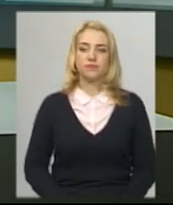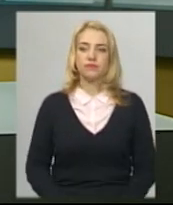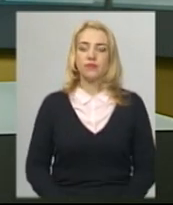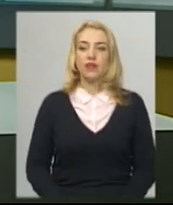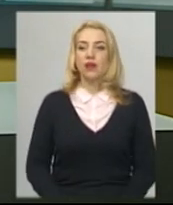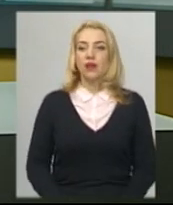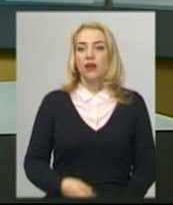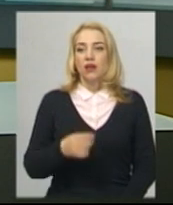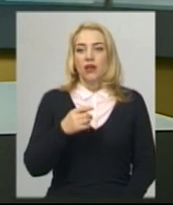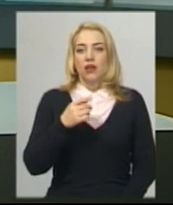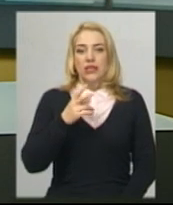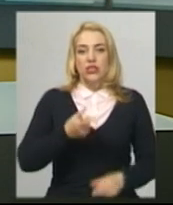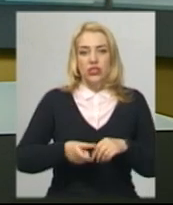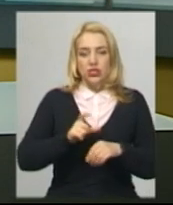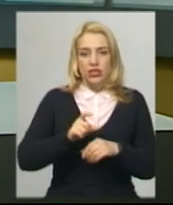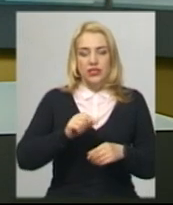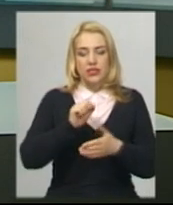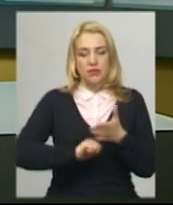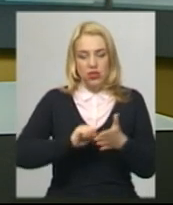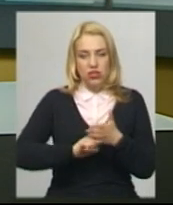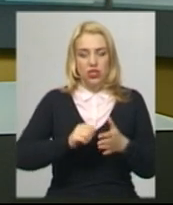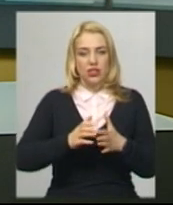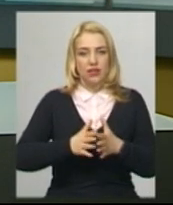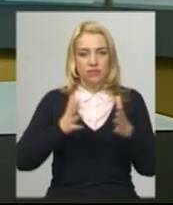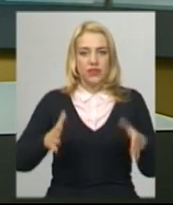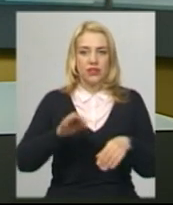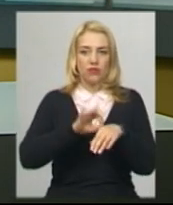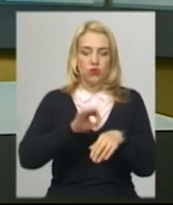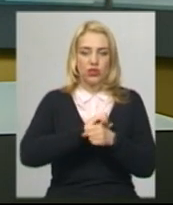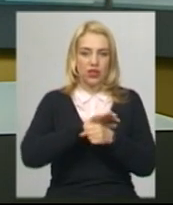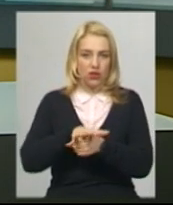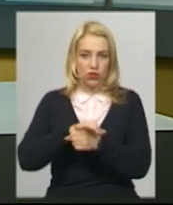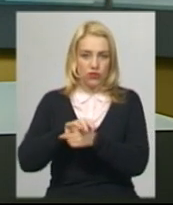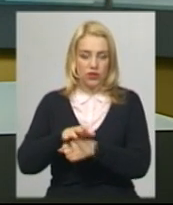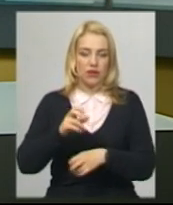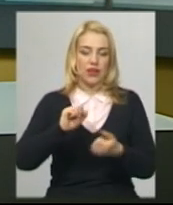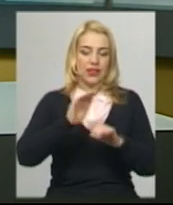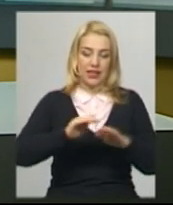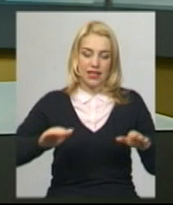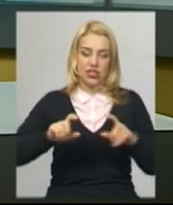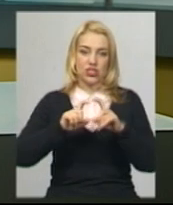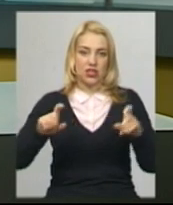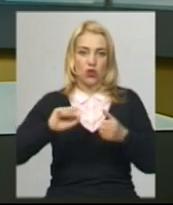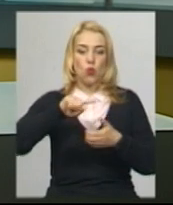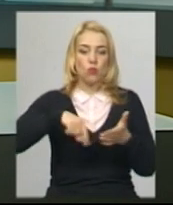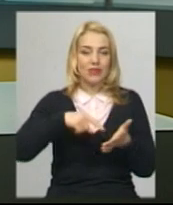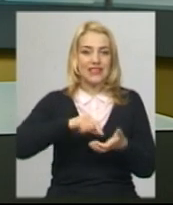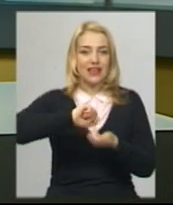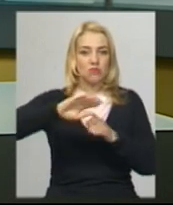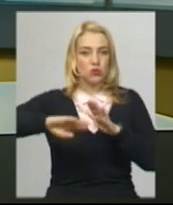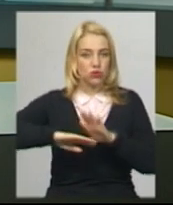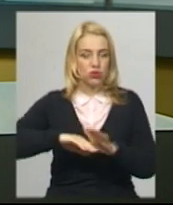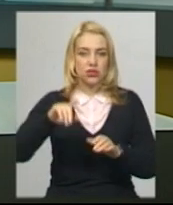Через збільшення кількості хворих на коронавірусну інфекцію, дитячі садки у Кам'янці-Подільському, а їх у місті 18, поки не